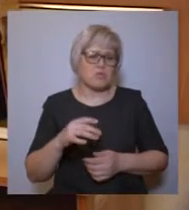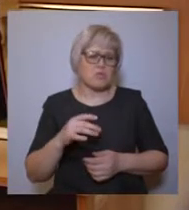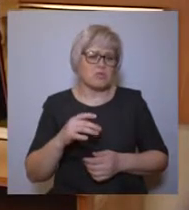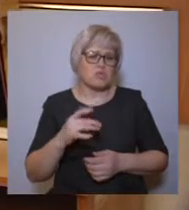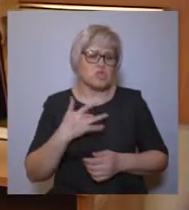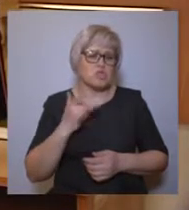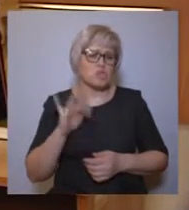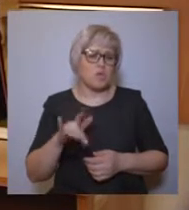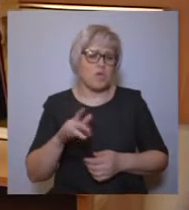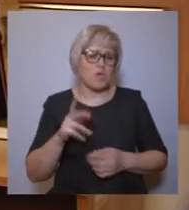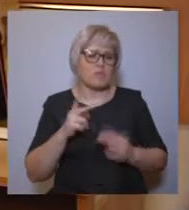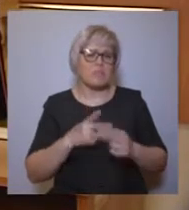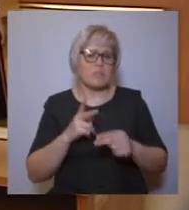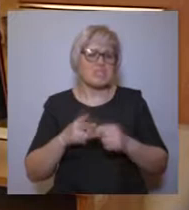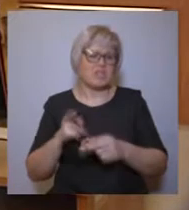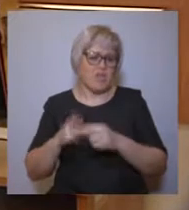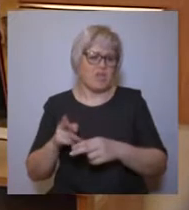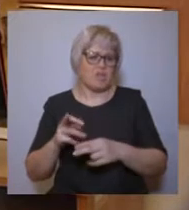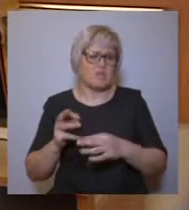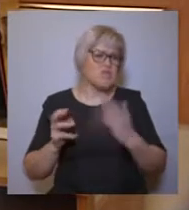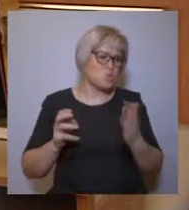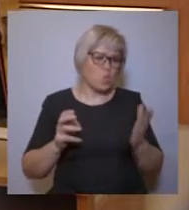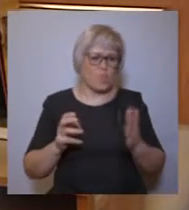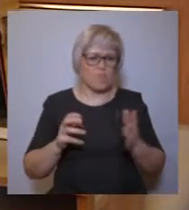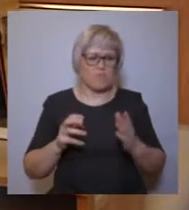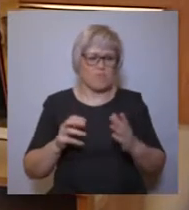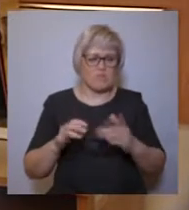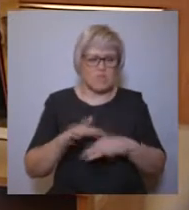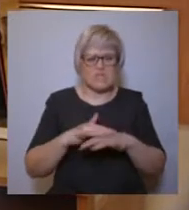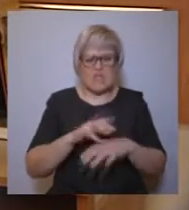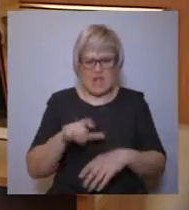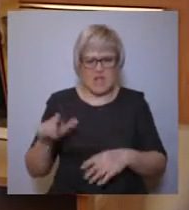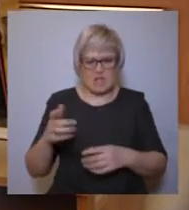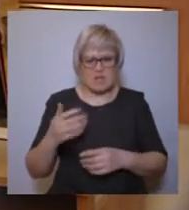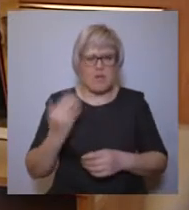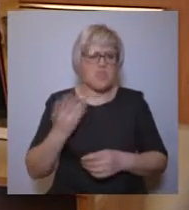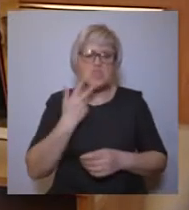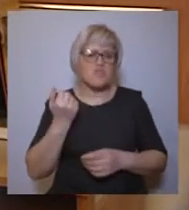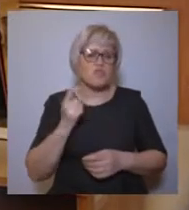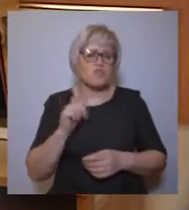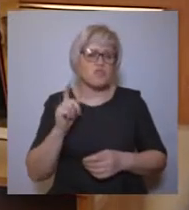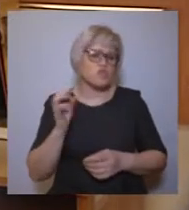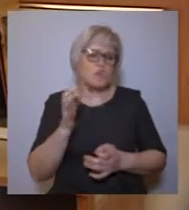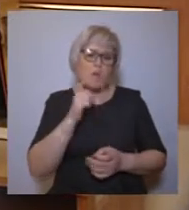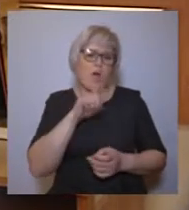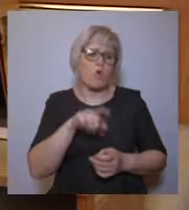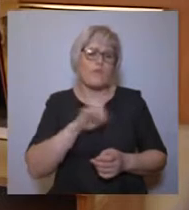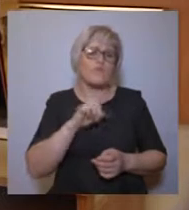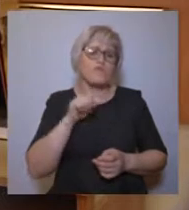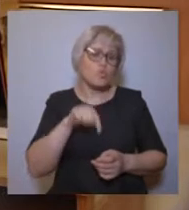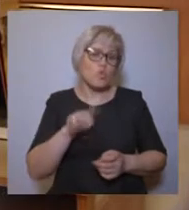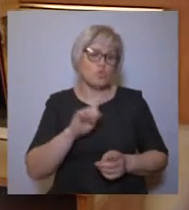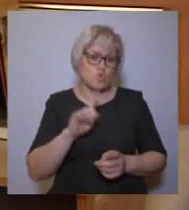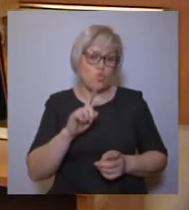верит в то, что богов существует бесчисленное множество, признать еще одного бога,